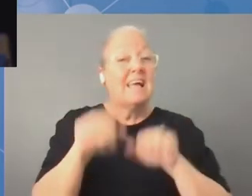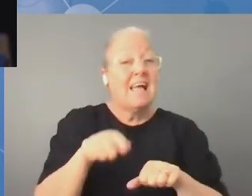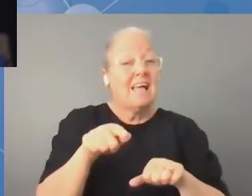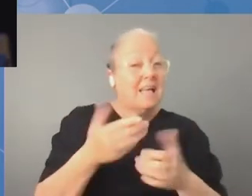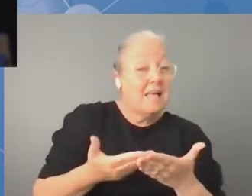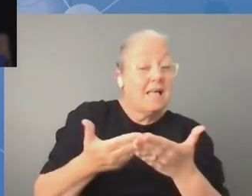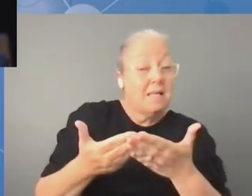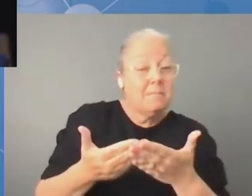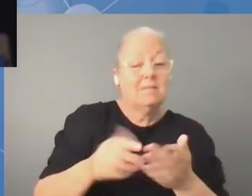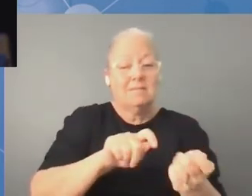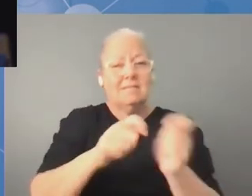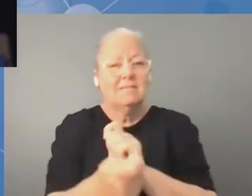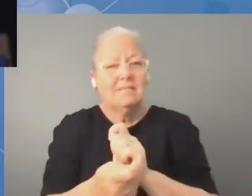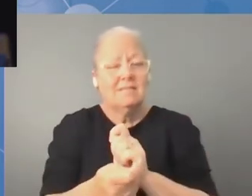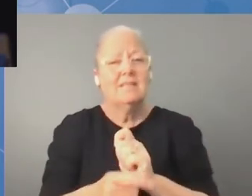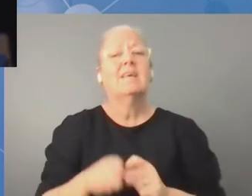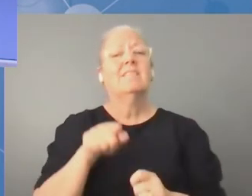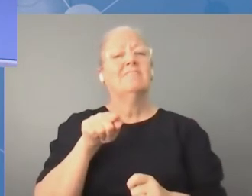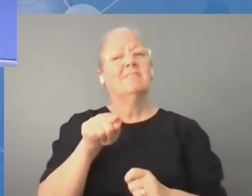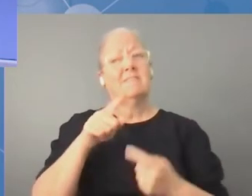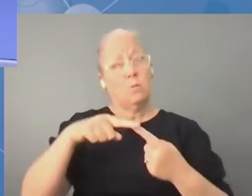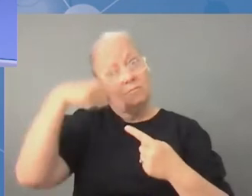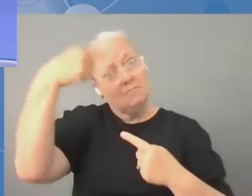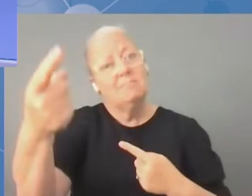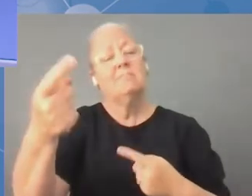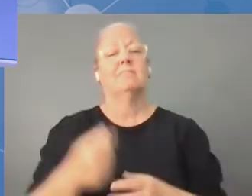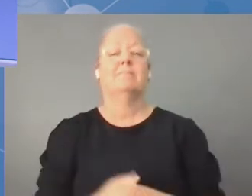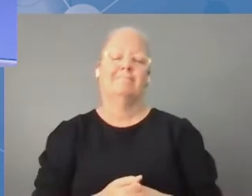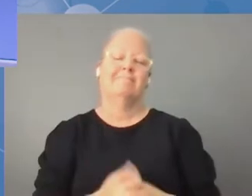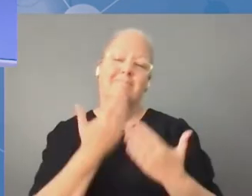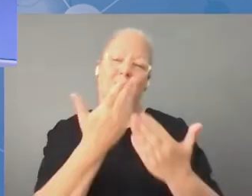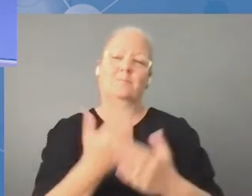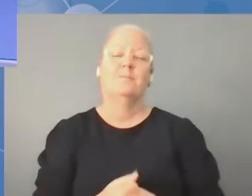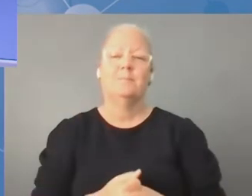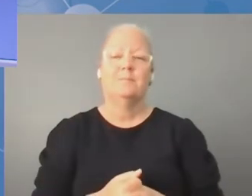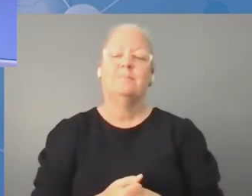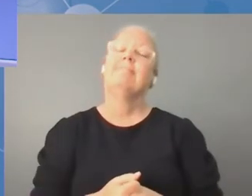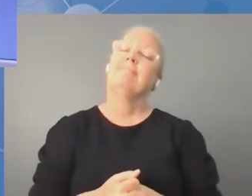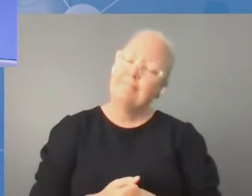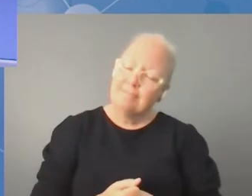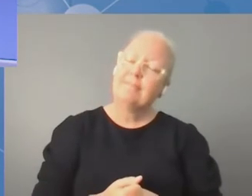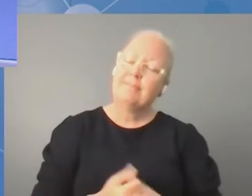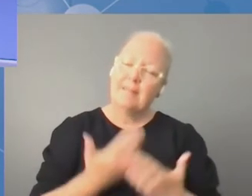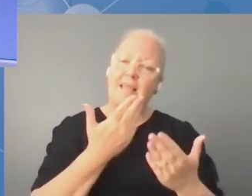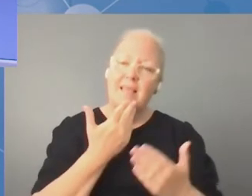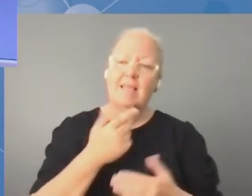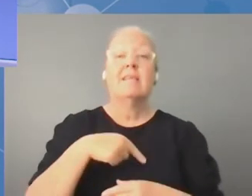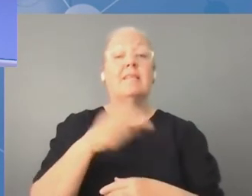kryteria wnioskowania o stypendia. Bardzo dziękuję.